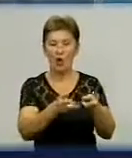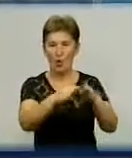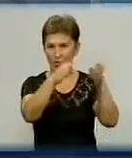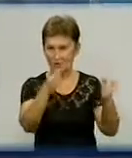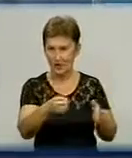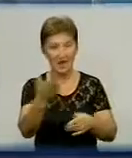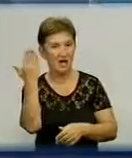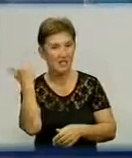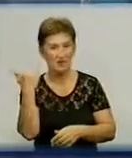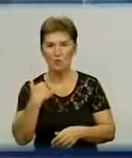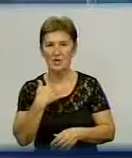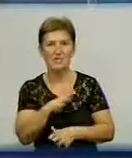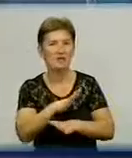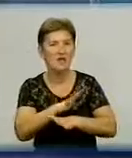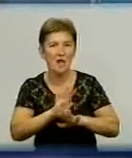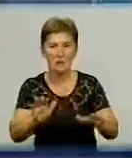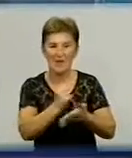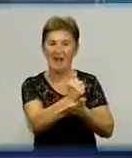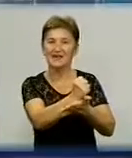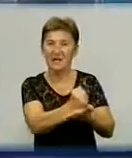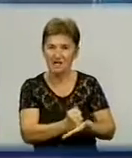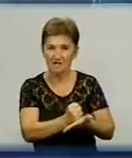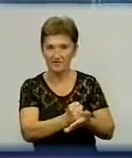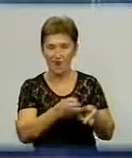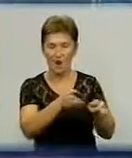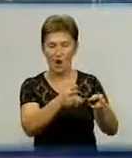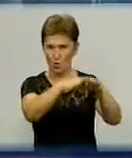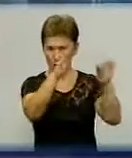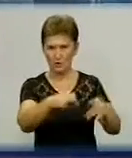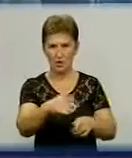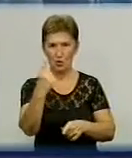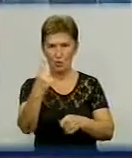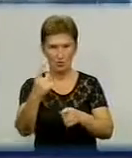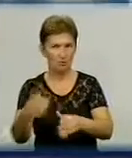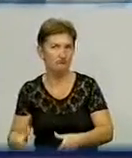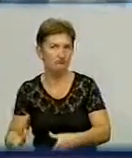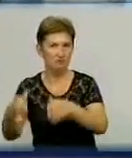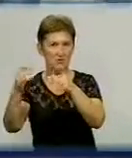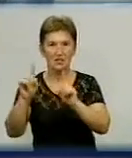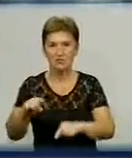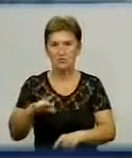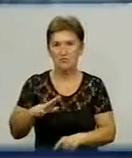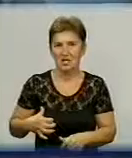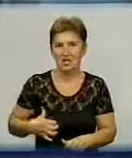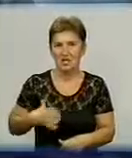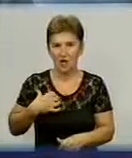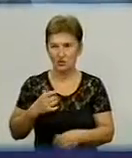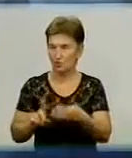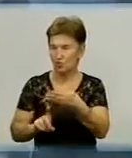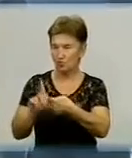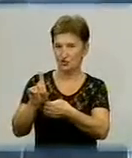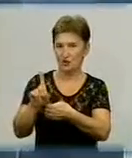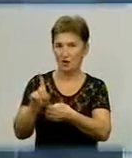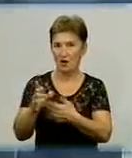резерву. У нас не було резервного котла агрегата. Цей здоровий котел агрегат, на ньому і страшно було розпочинати, тому що тільки